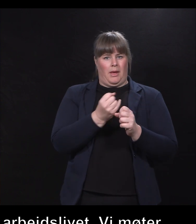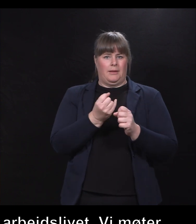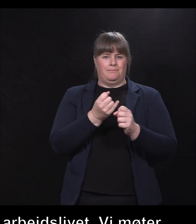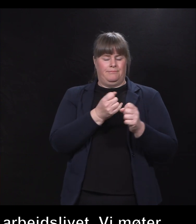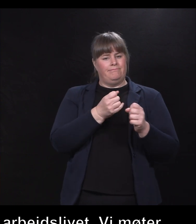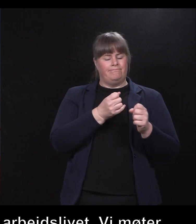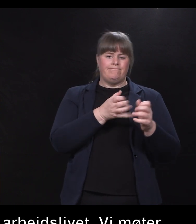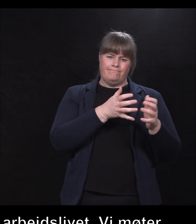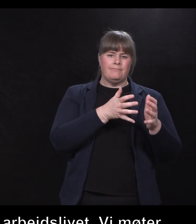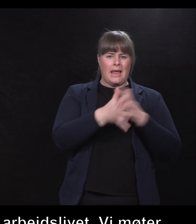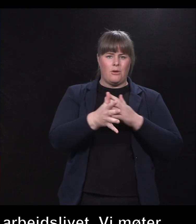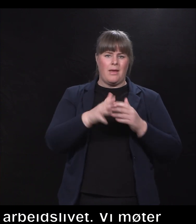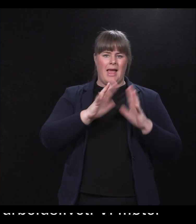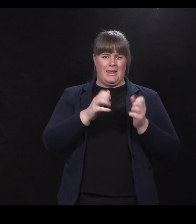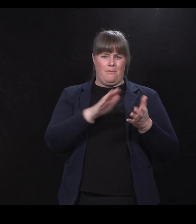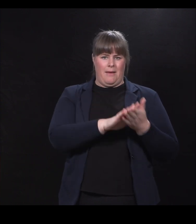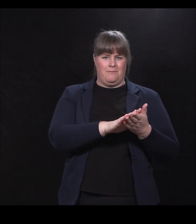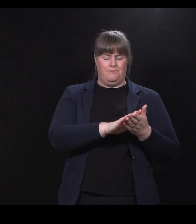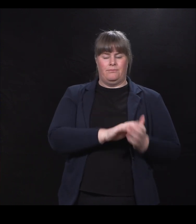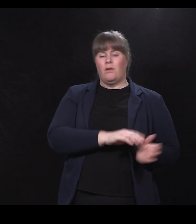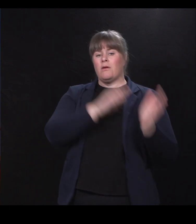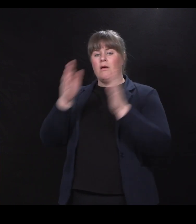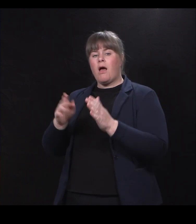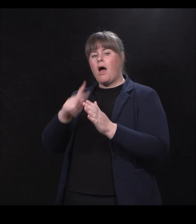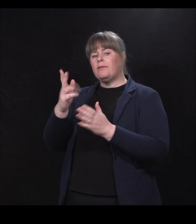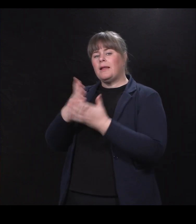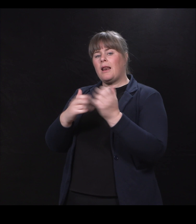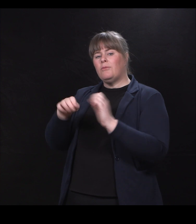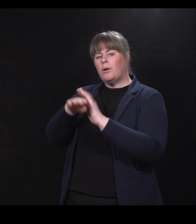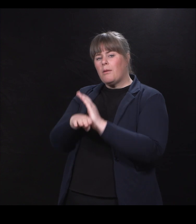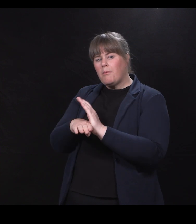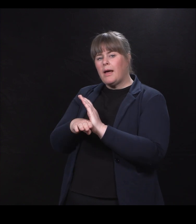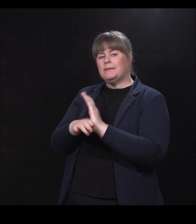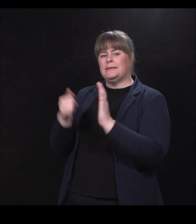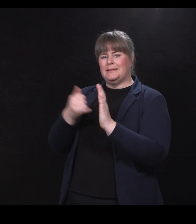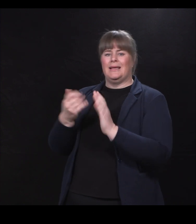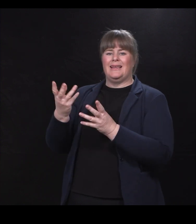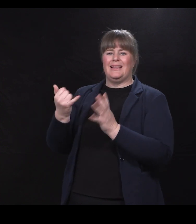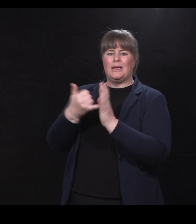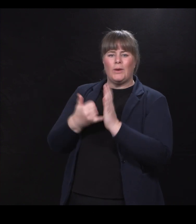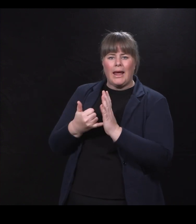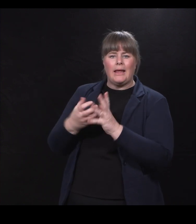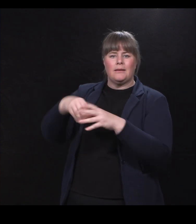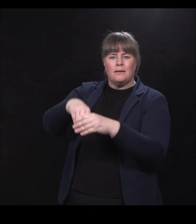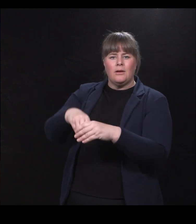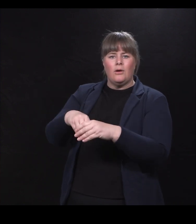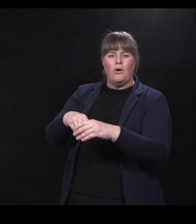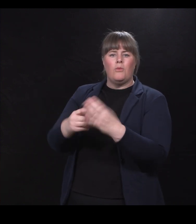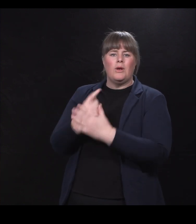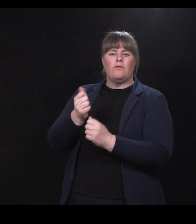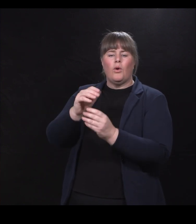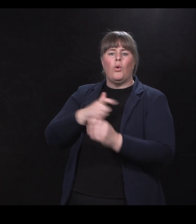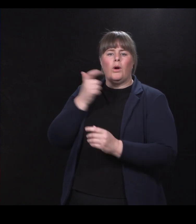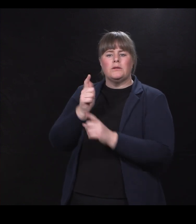Den andre delen av programmet handler om inkludering og muligheter for unge som skal utdanne seg til